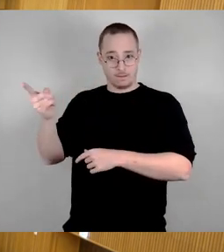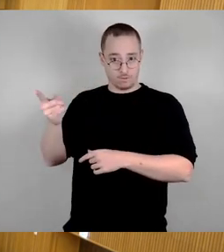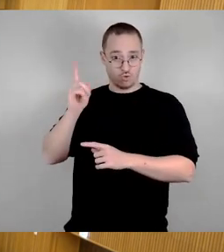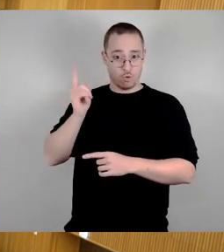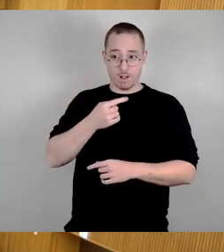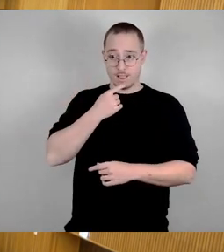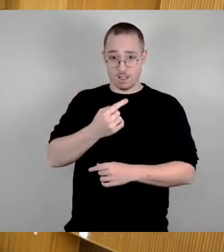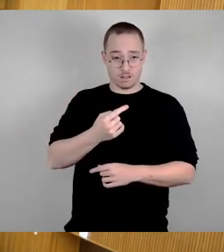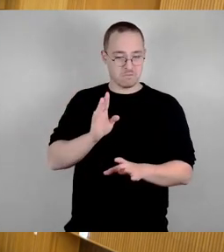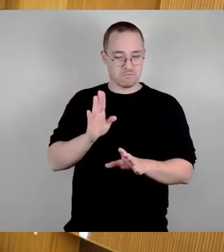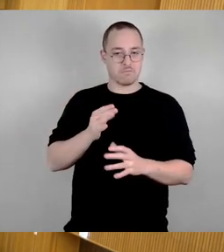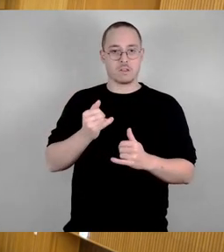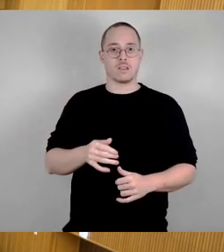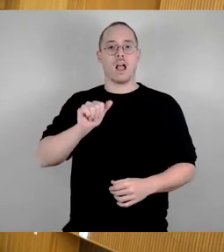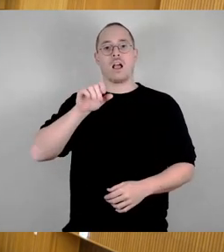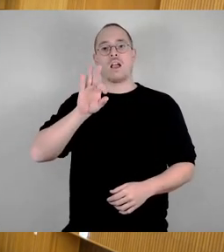Herr Latzinski.